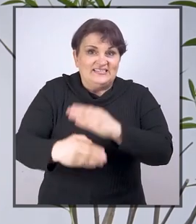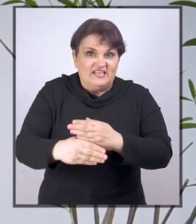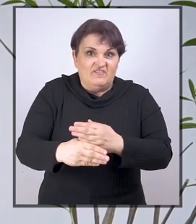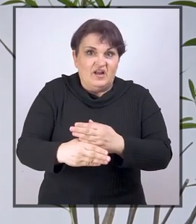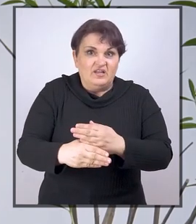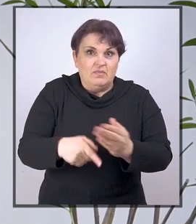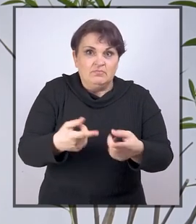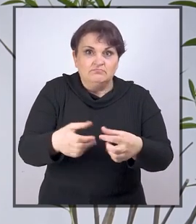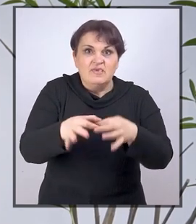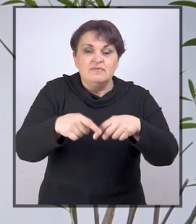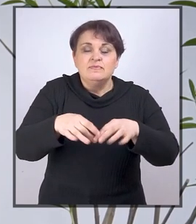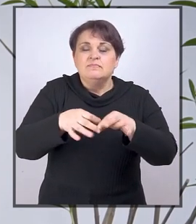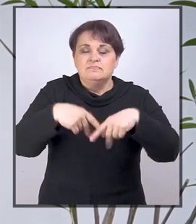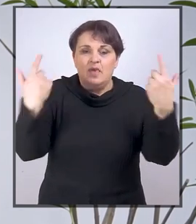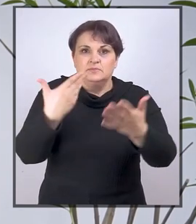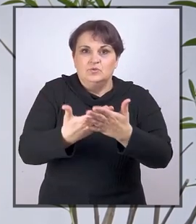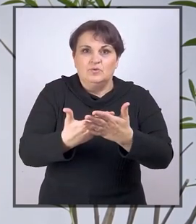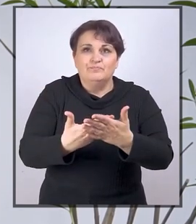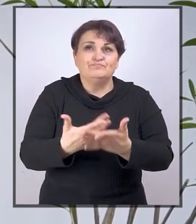osoba očigledna.